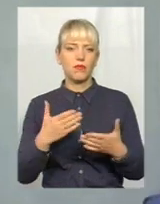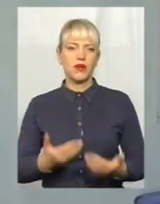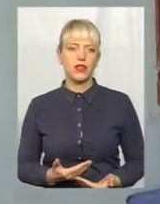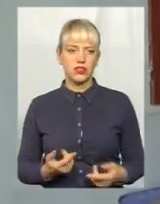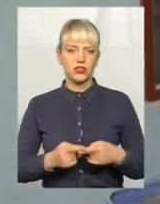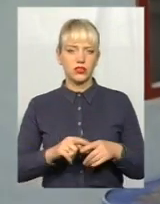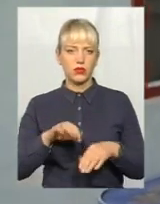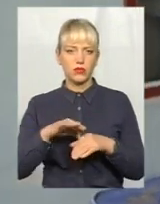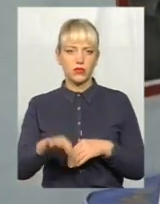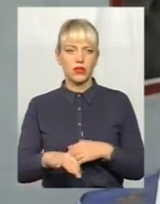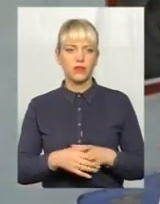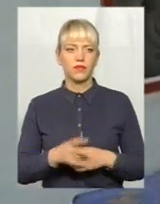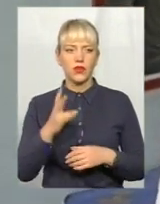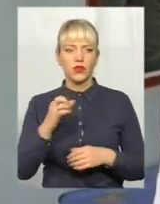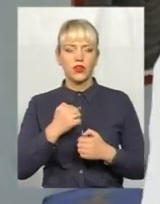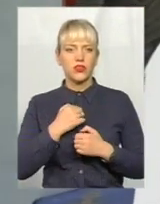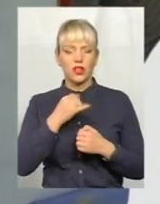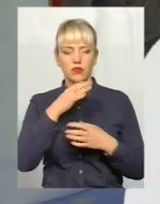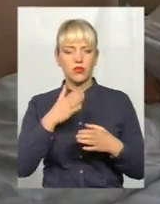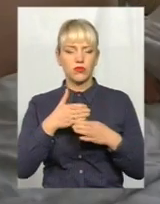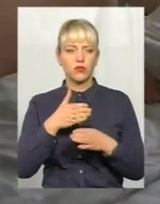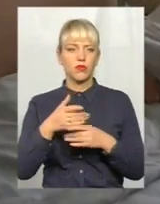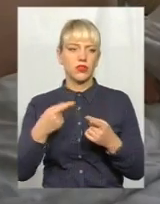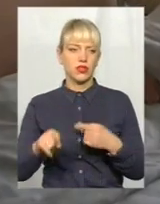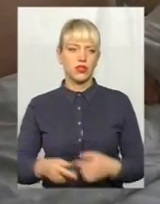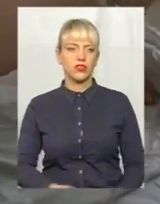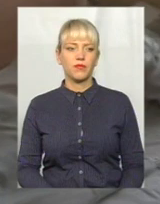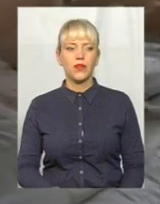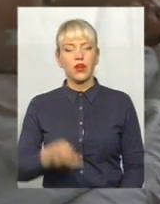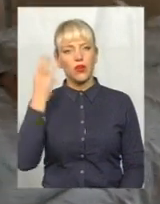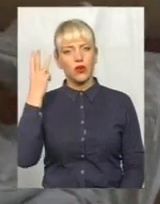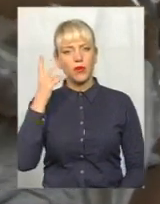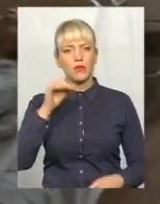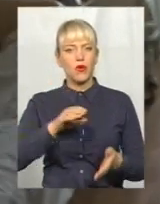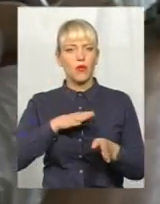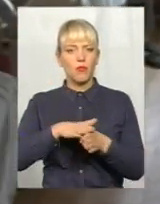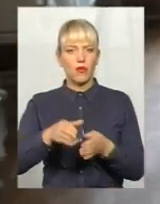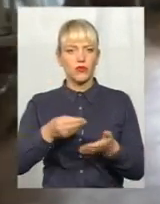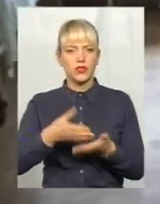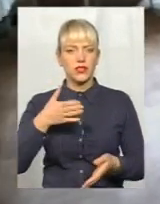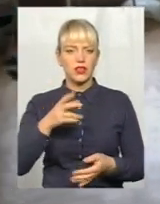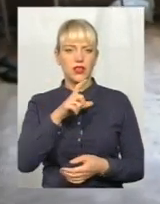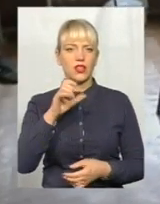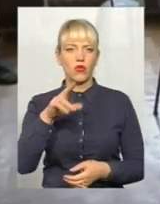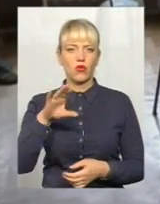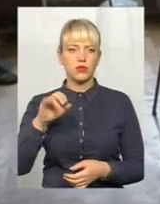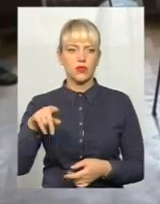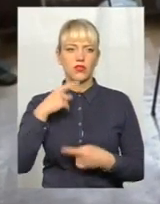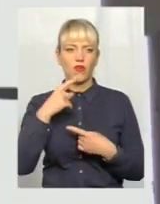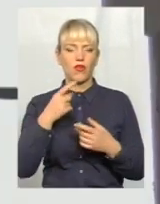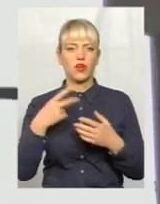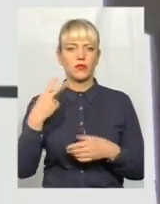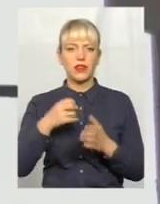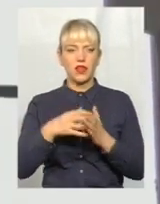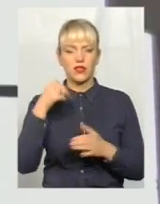цю боль. На жаль, не можемо допомогти нічим. У Хмельницькому про повноцінний хоспис йдеться вже років 15. Утім,